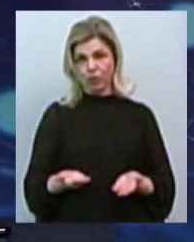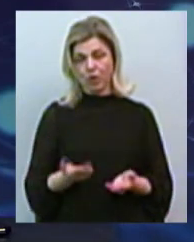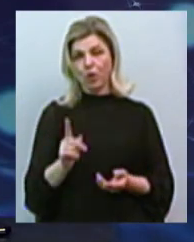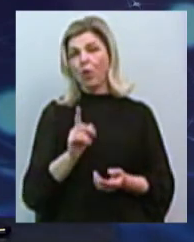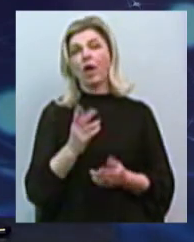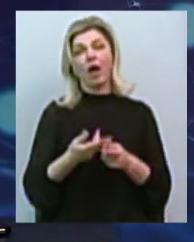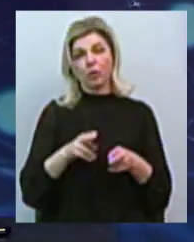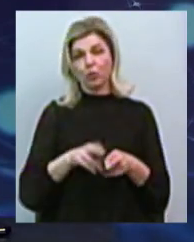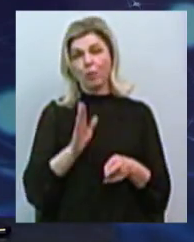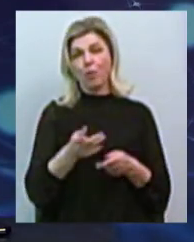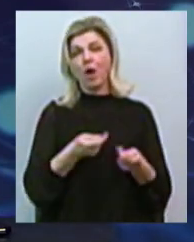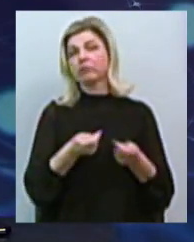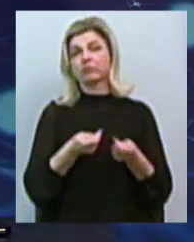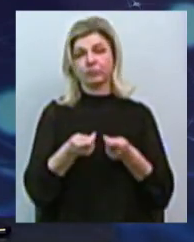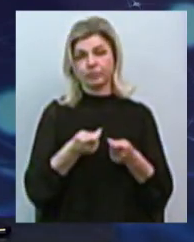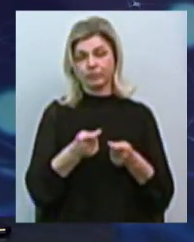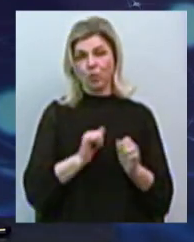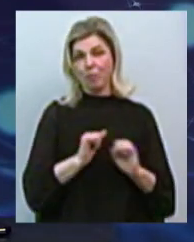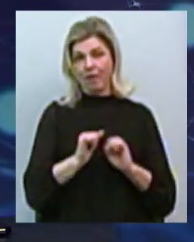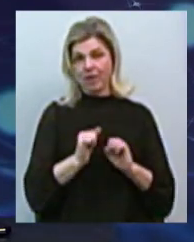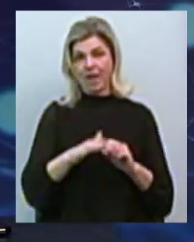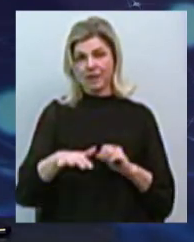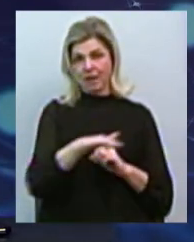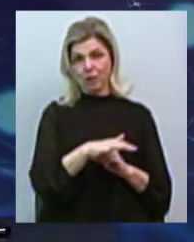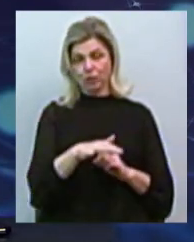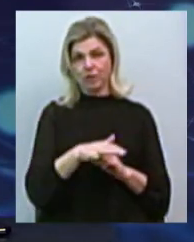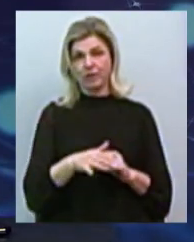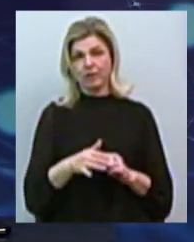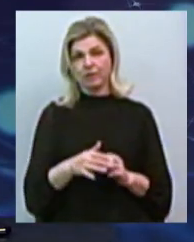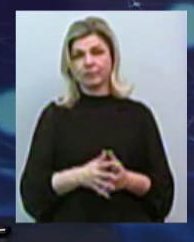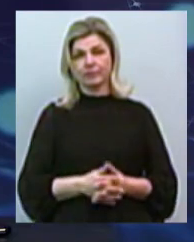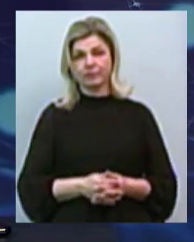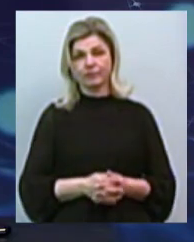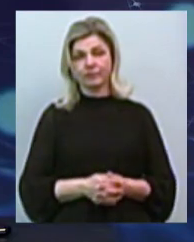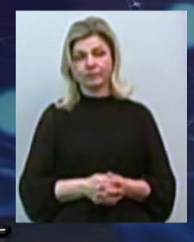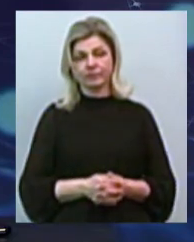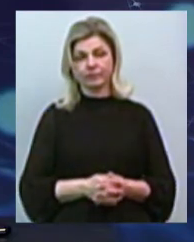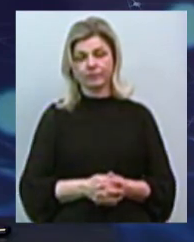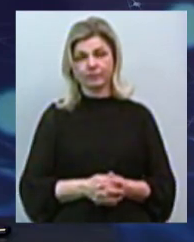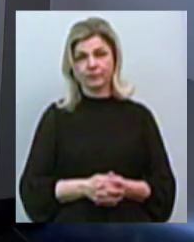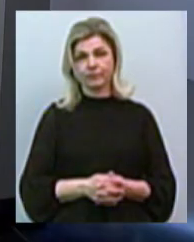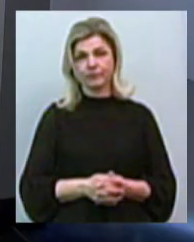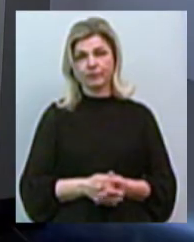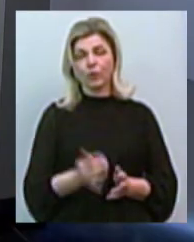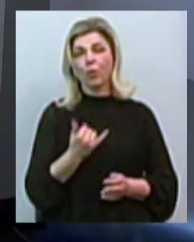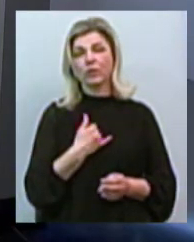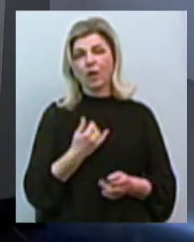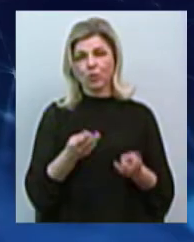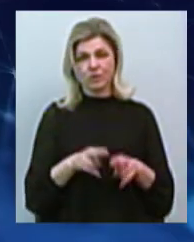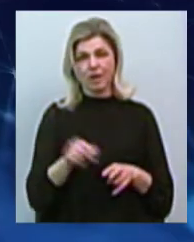розпоряджатися територію сьогодні функціонуючи його порту. У нас близько півтори хвилини залишається.